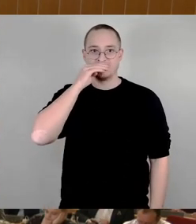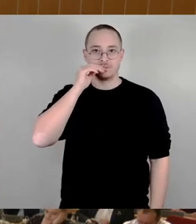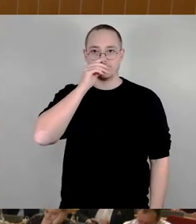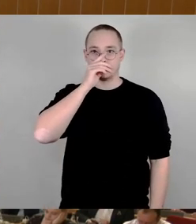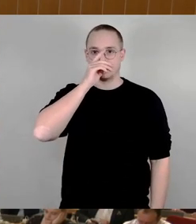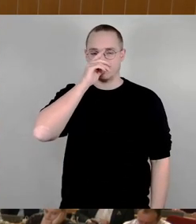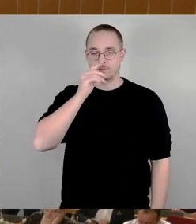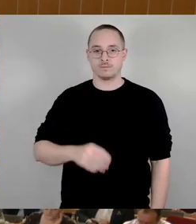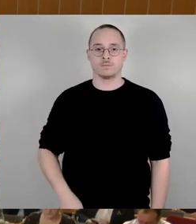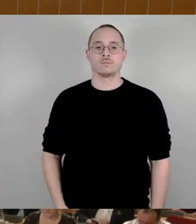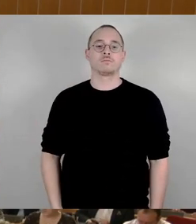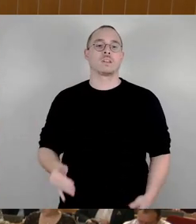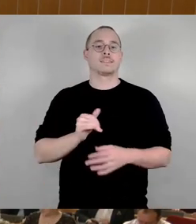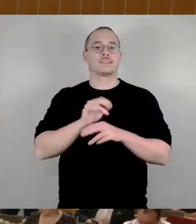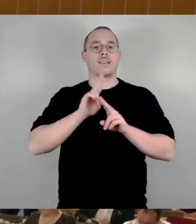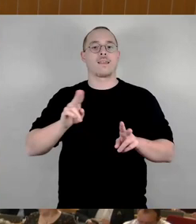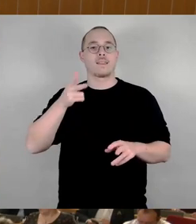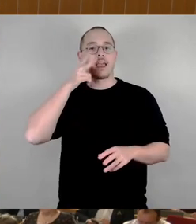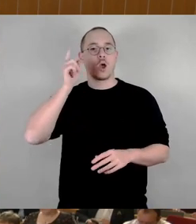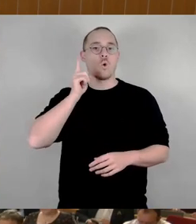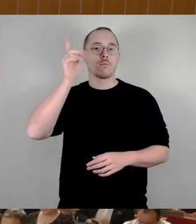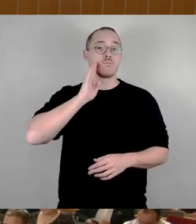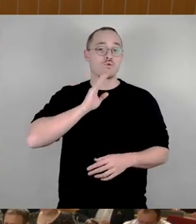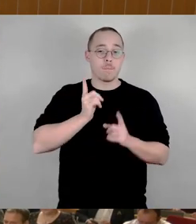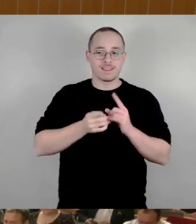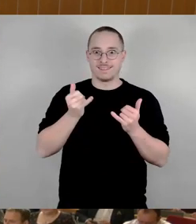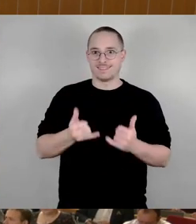Sehr geehrter Herr Oberbürgermeister, das wird jetzt ein Spaß. So,